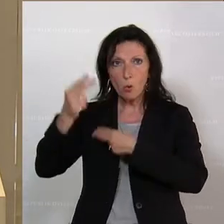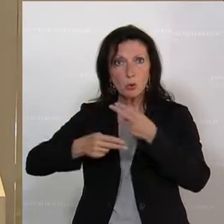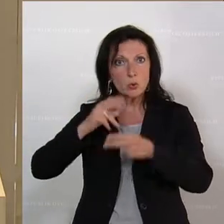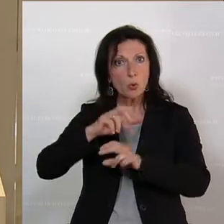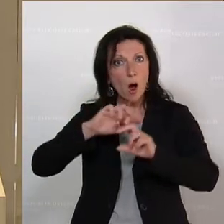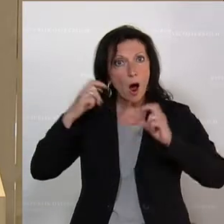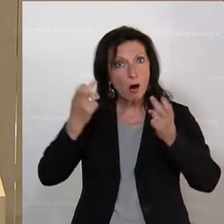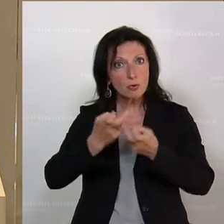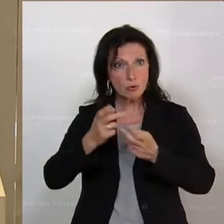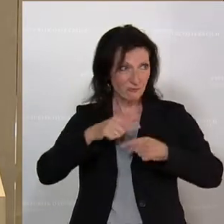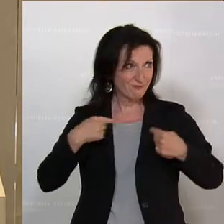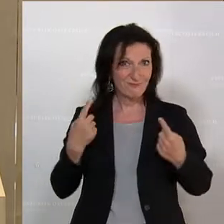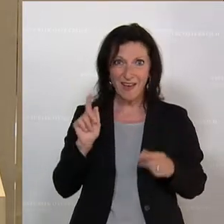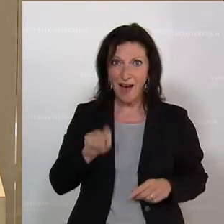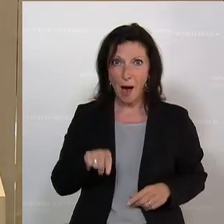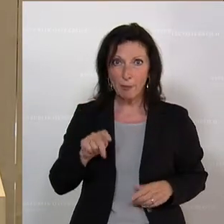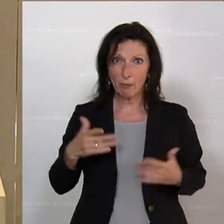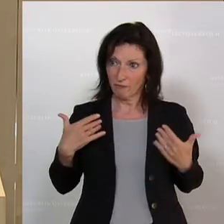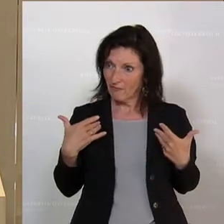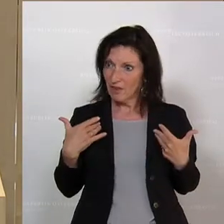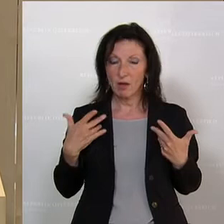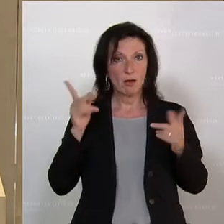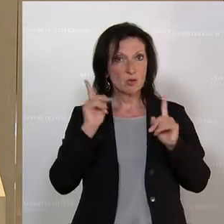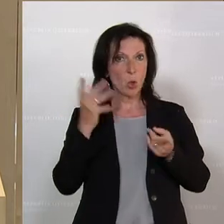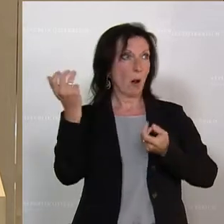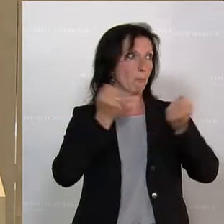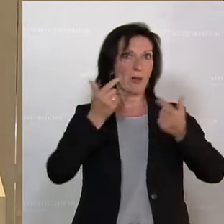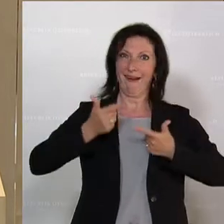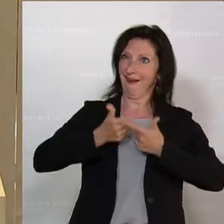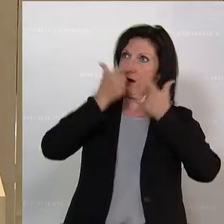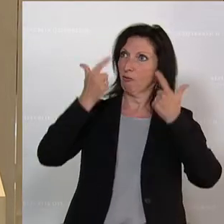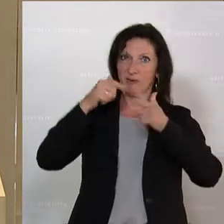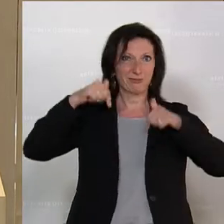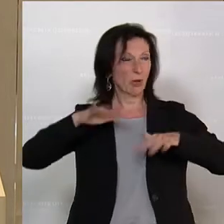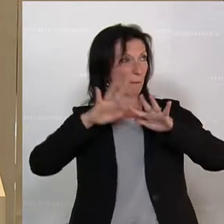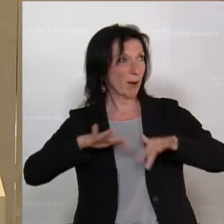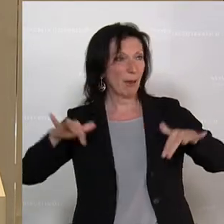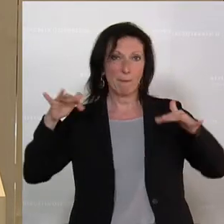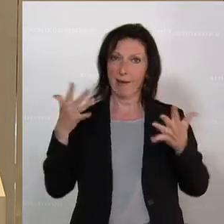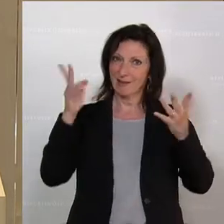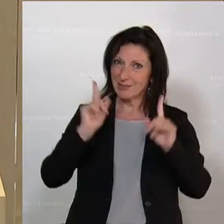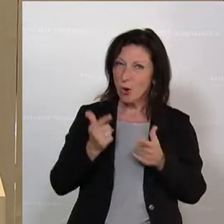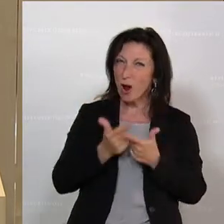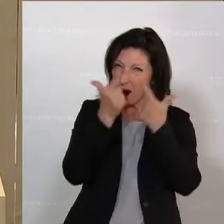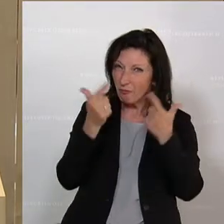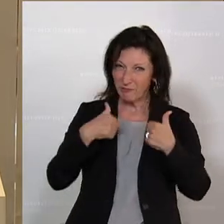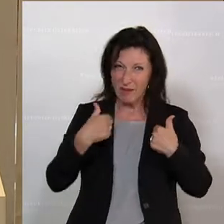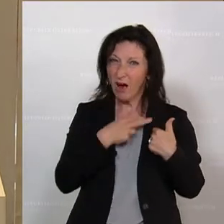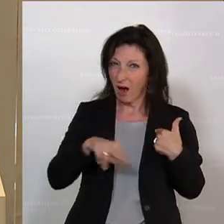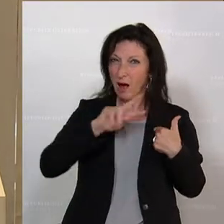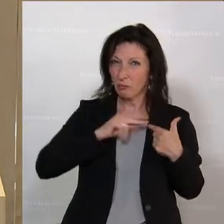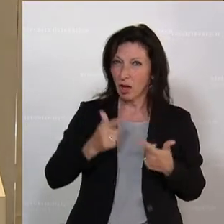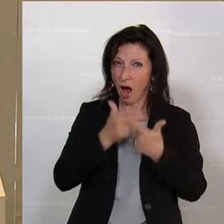uns Abgeordneten, die für die politische Aufklärung in diesem Haus, im österreichischen Parlament zuständig sind,